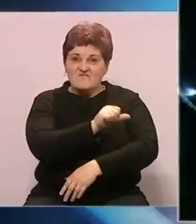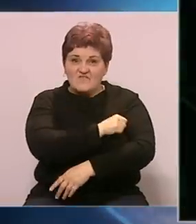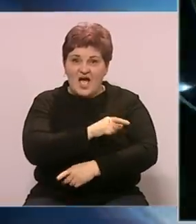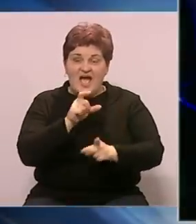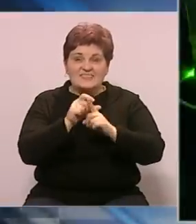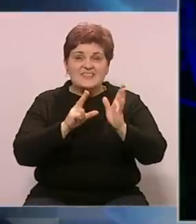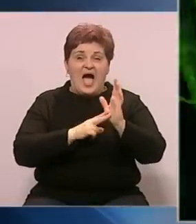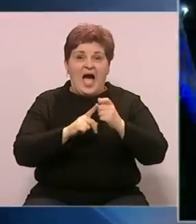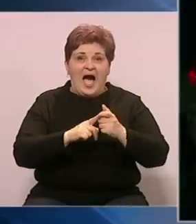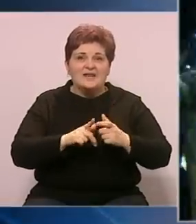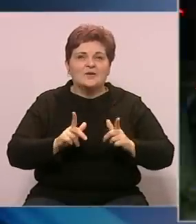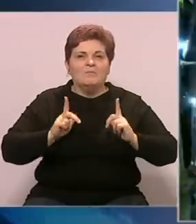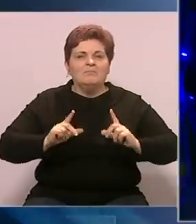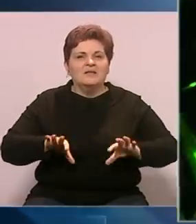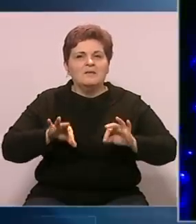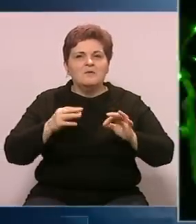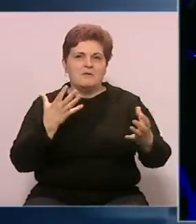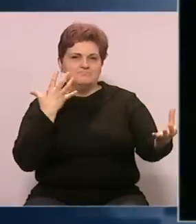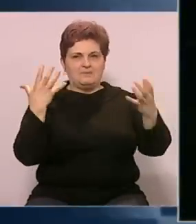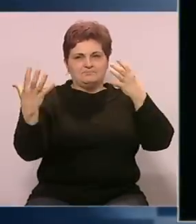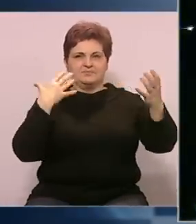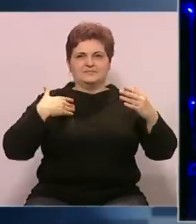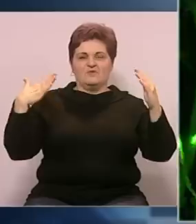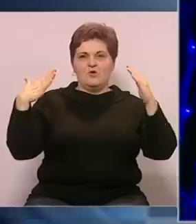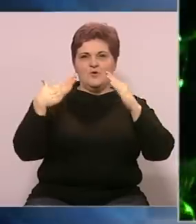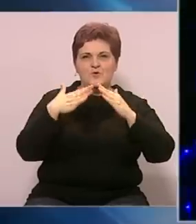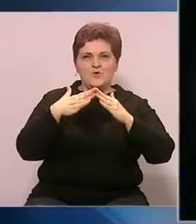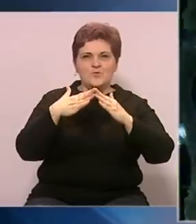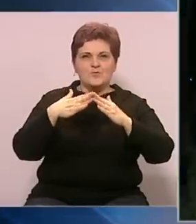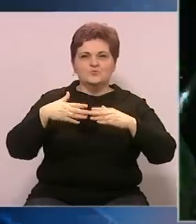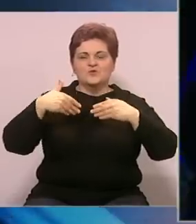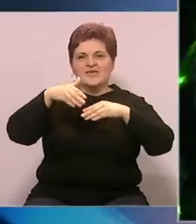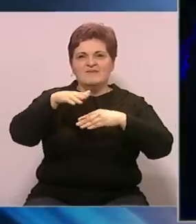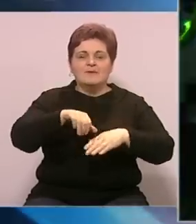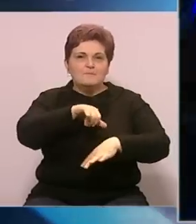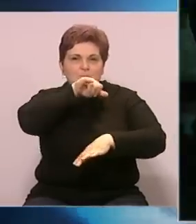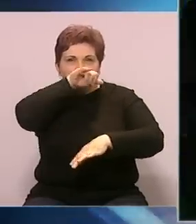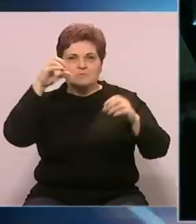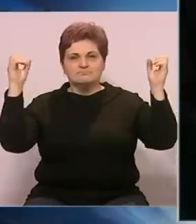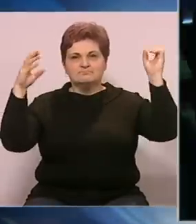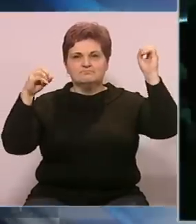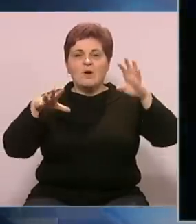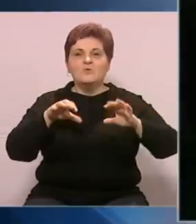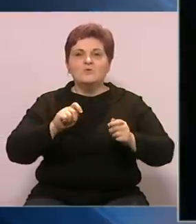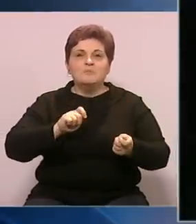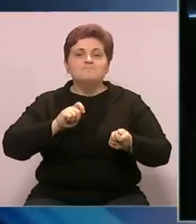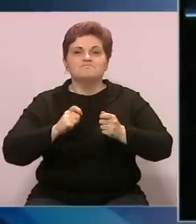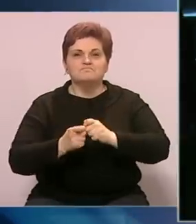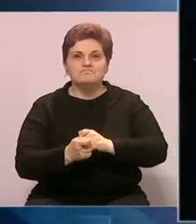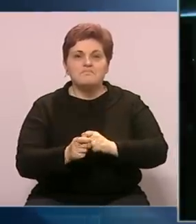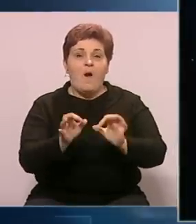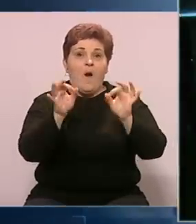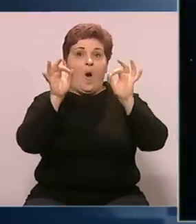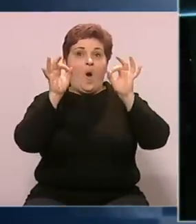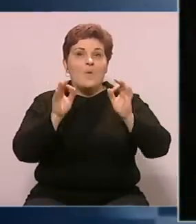Danko Moro smira i pronalazi ukrašavajući svoju kuću i okućnicu. Ljubav prema svjetlima uspio je pretvoriti u